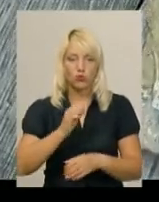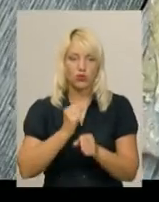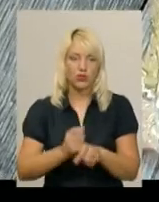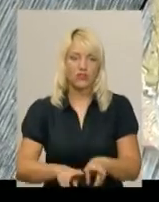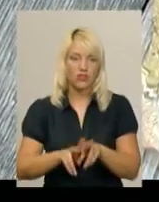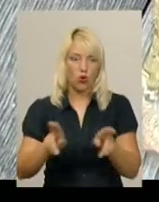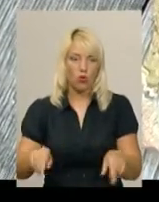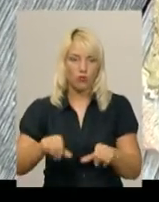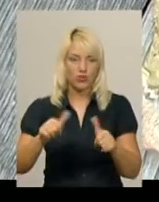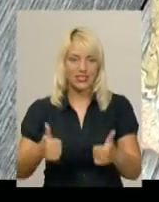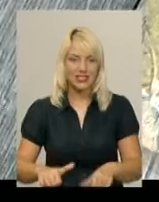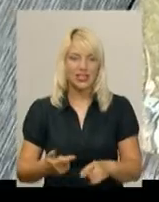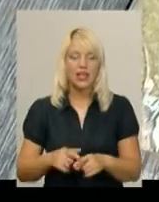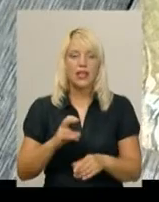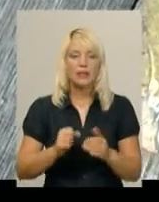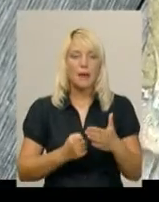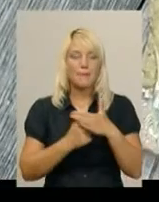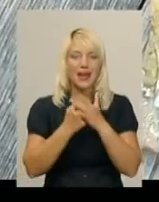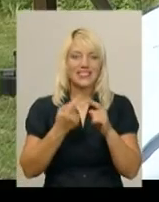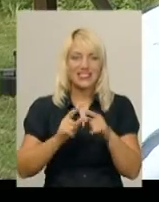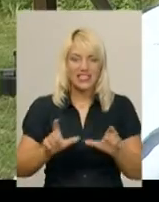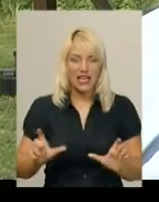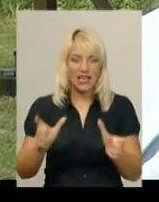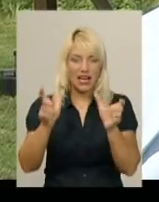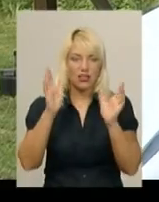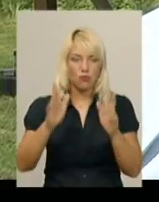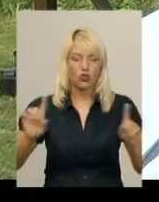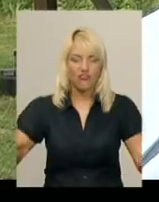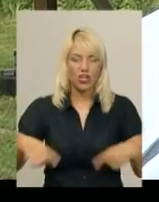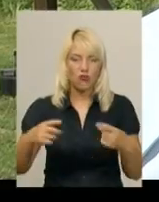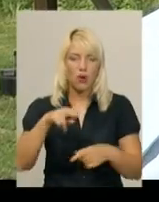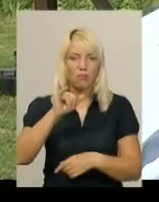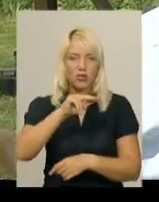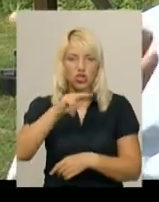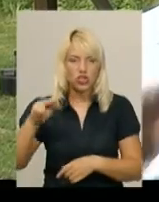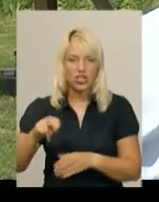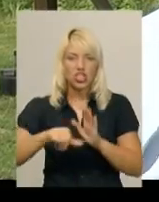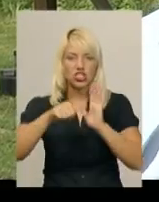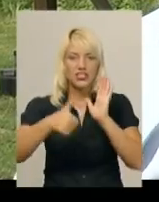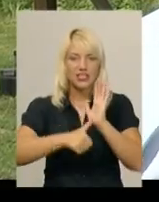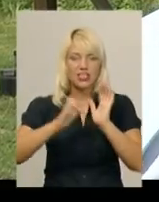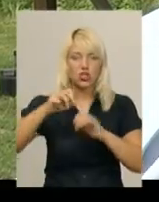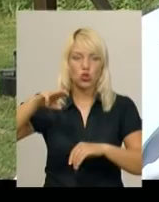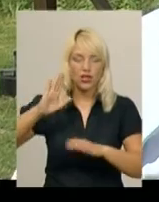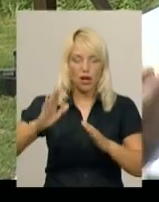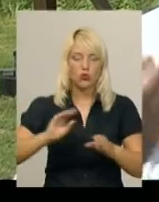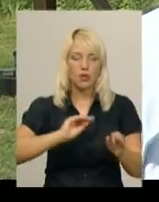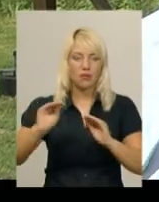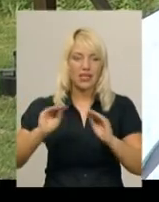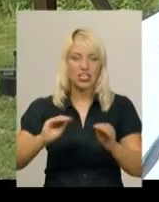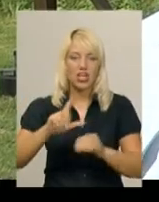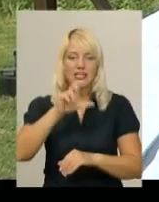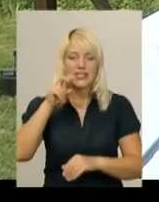стилі. На базі цієї кахлі буде відтворена піч 16-го століття, яка буде прикрашати залу Синявських у